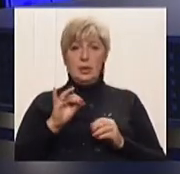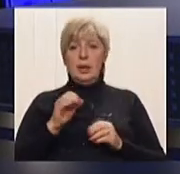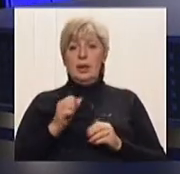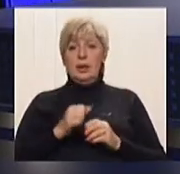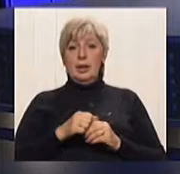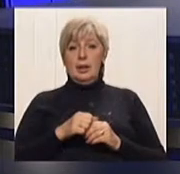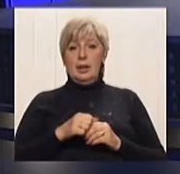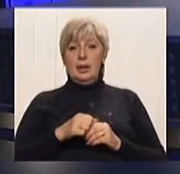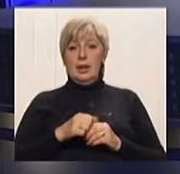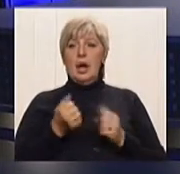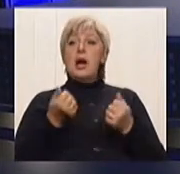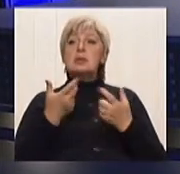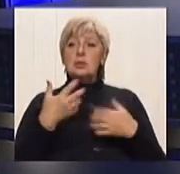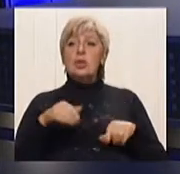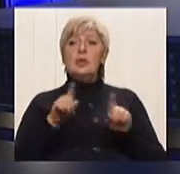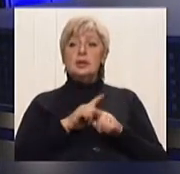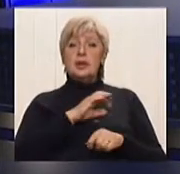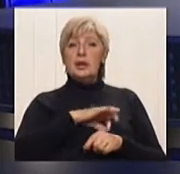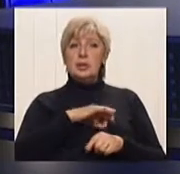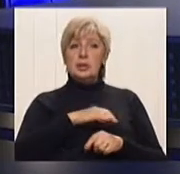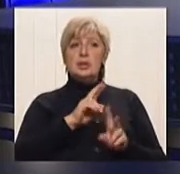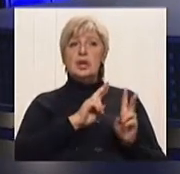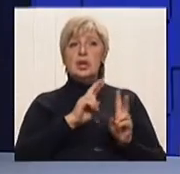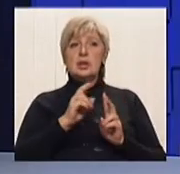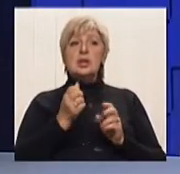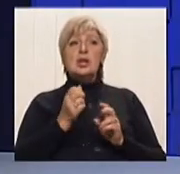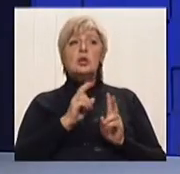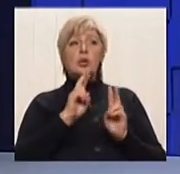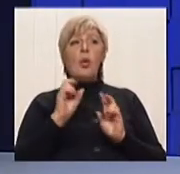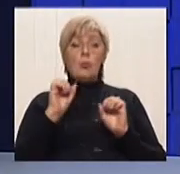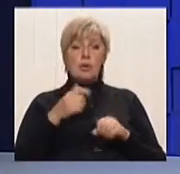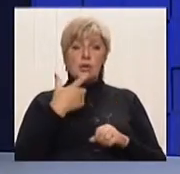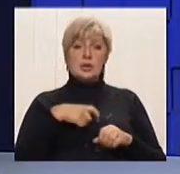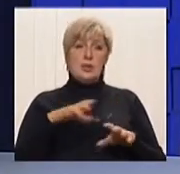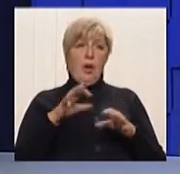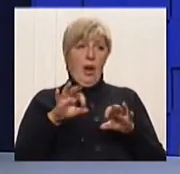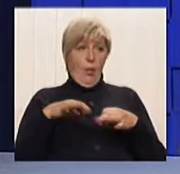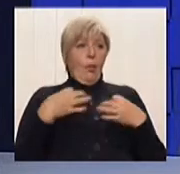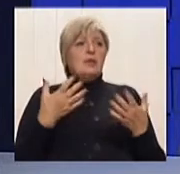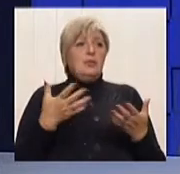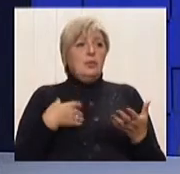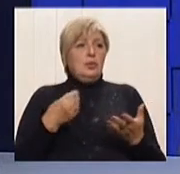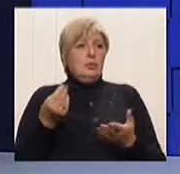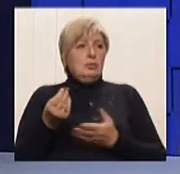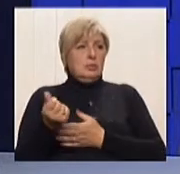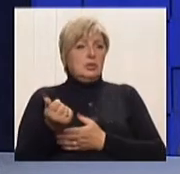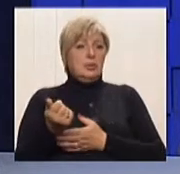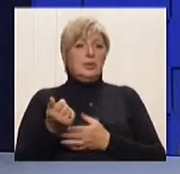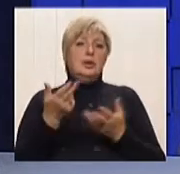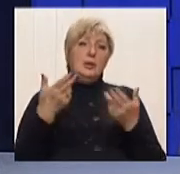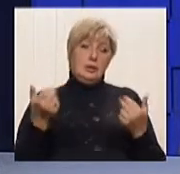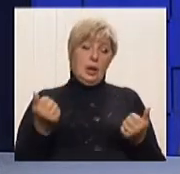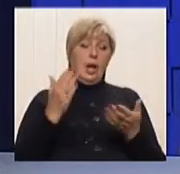А скільки таких юристів і адвокатів? І хто може себе дозволити? Від не секрет, що, да, є у нас люди